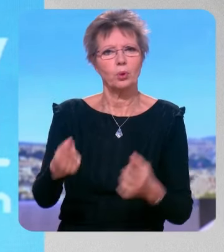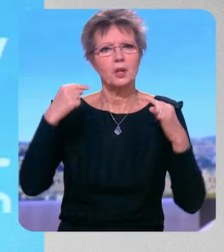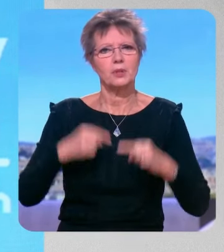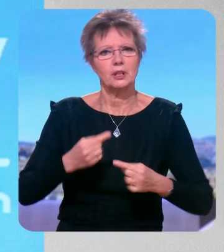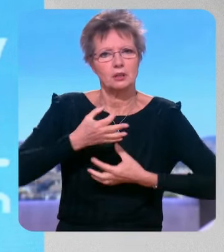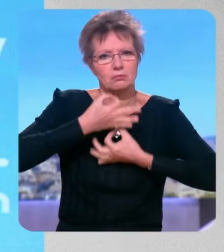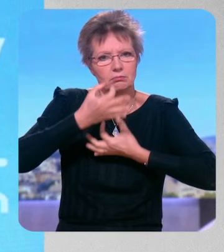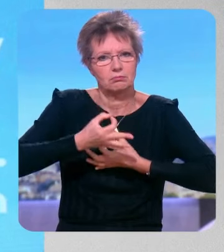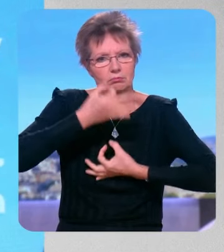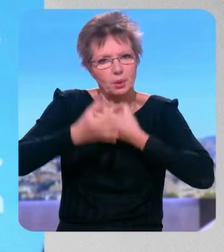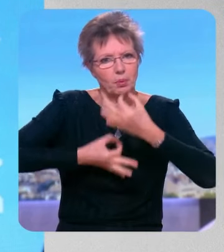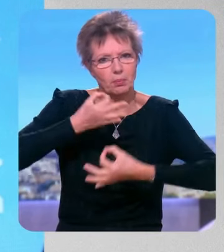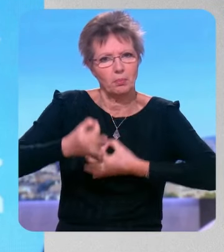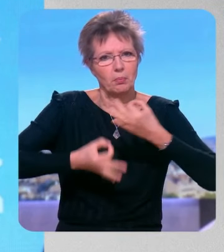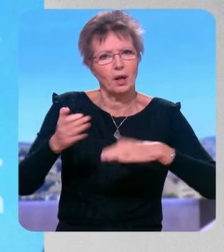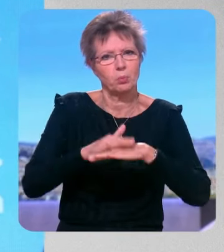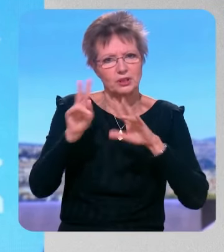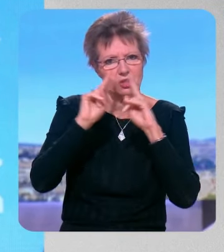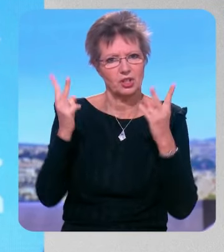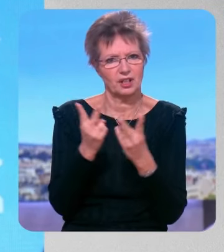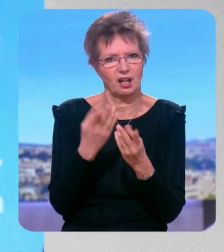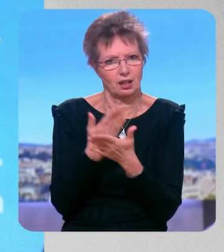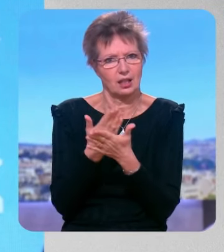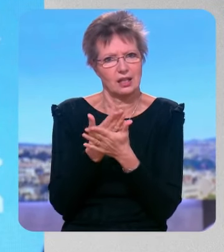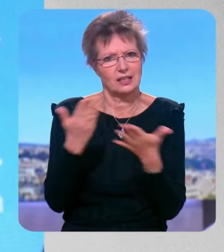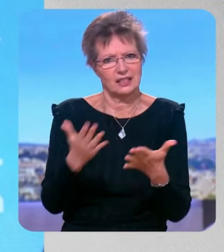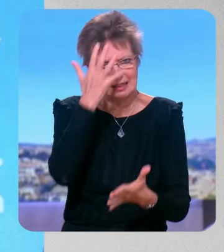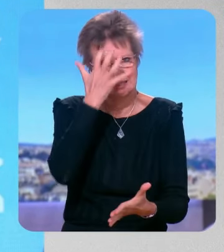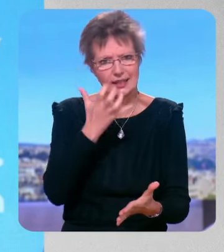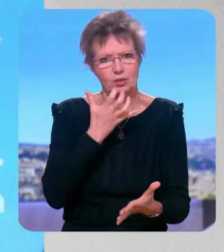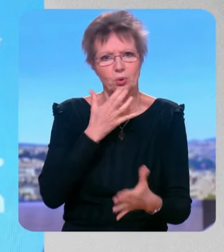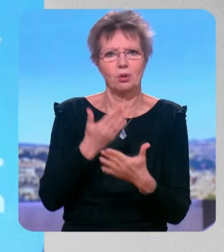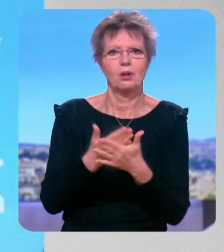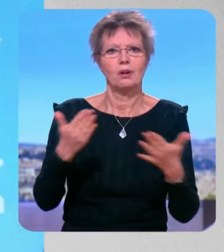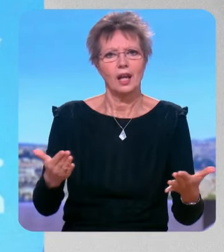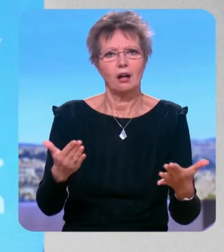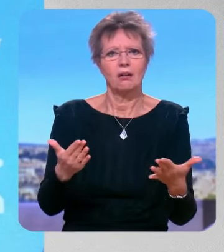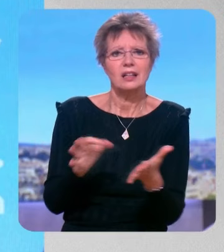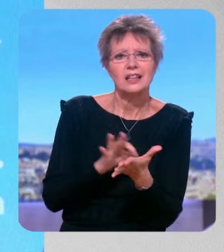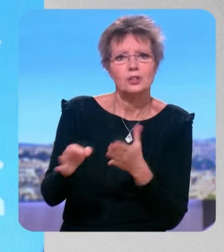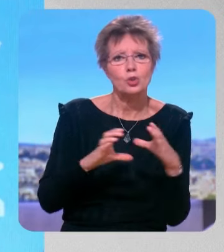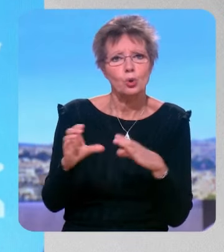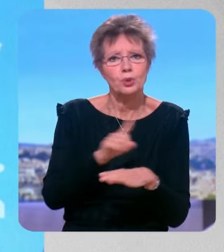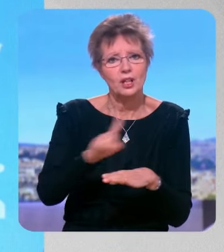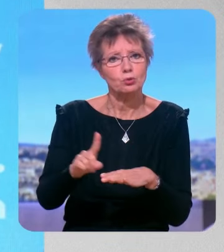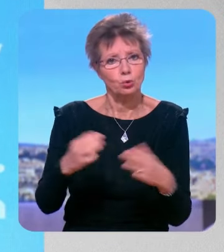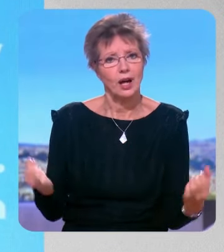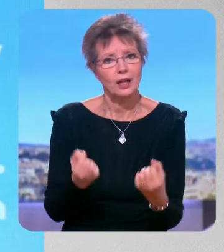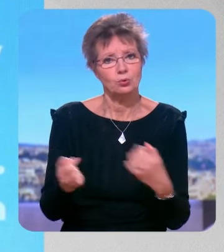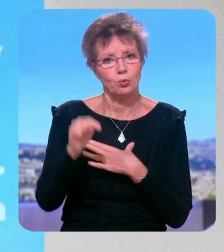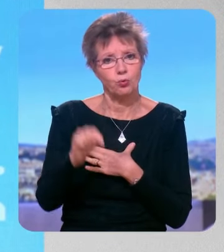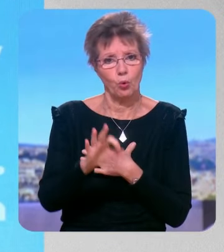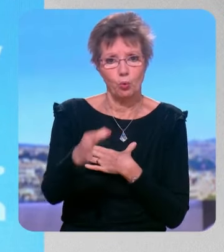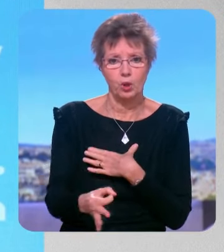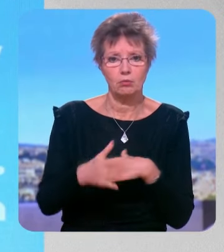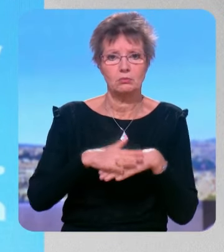dans son sa déclaration de politique générale je crois que c ça la politique sérieuse ce n'est pas de la com c'est effectivement de l'action comme le dit Gabriel Attal mais